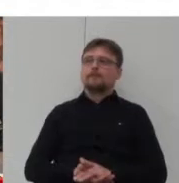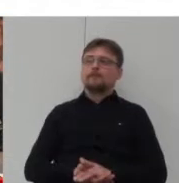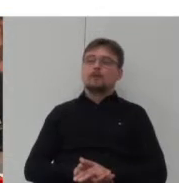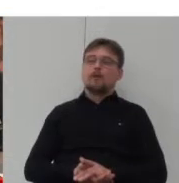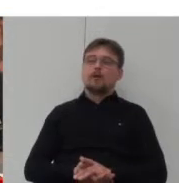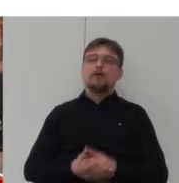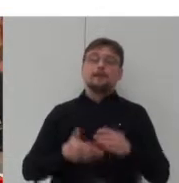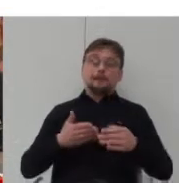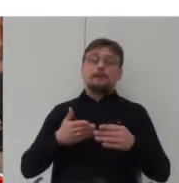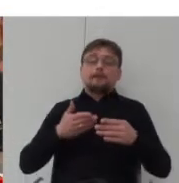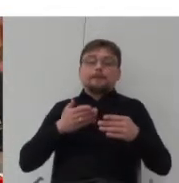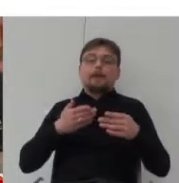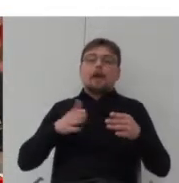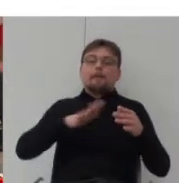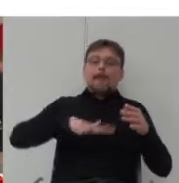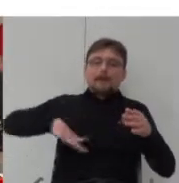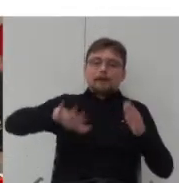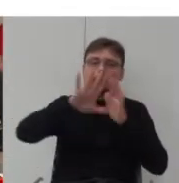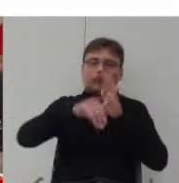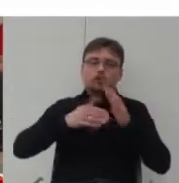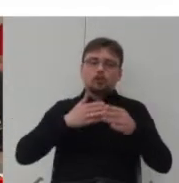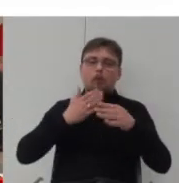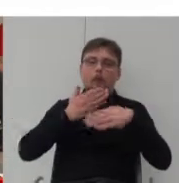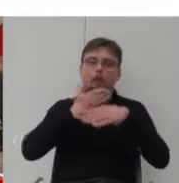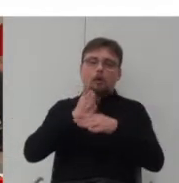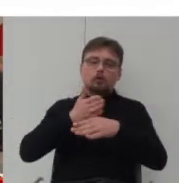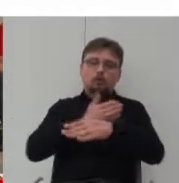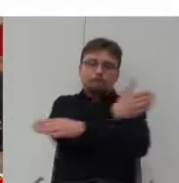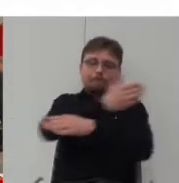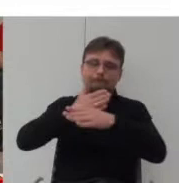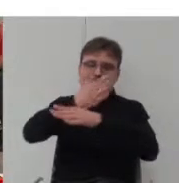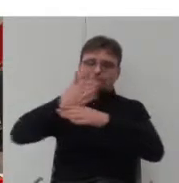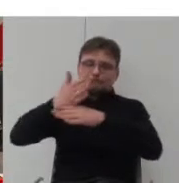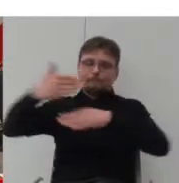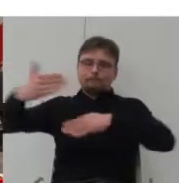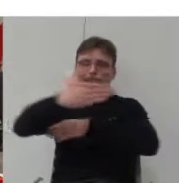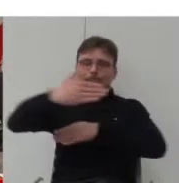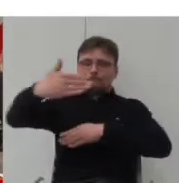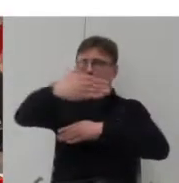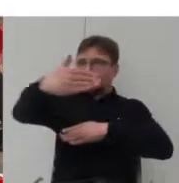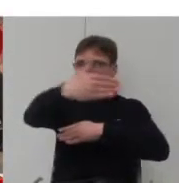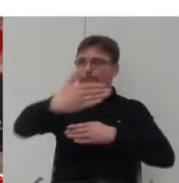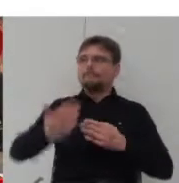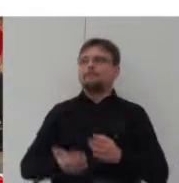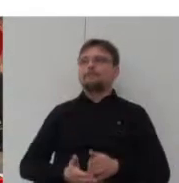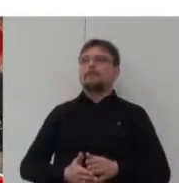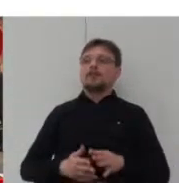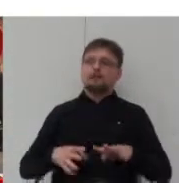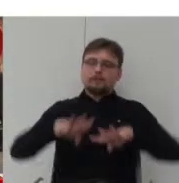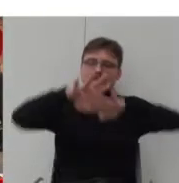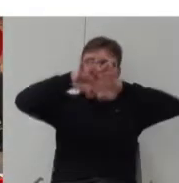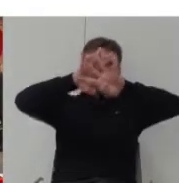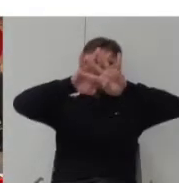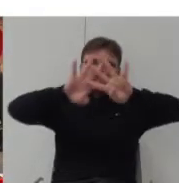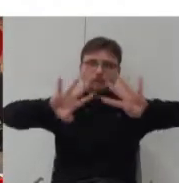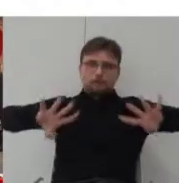tego XIX wieku. Tutaj pokazałam kilka map pokazujących, jak ta zabudowa kwartałowa kształtowała się